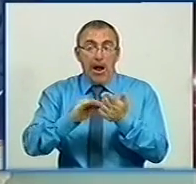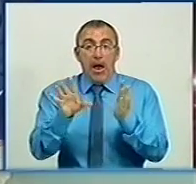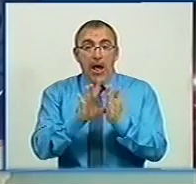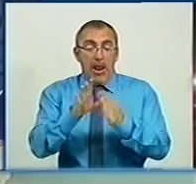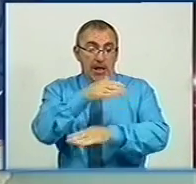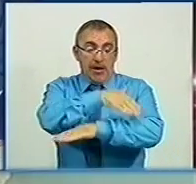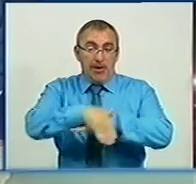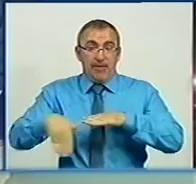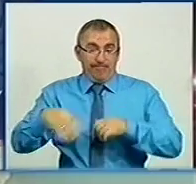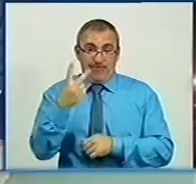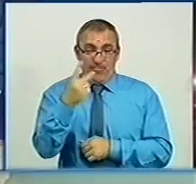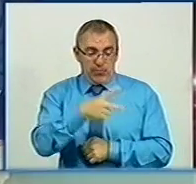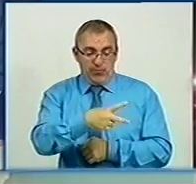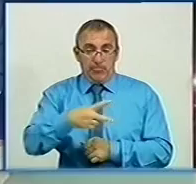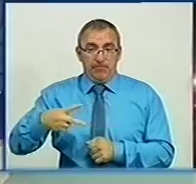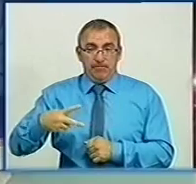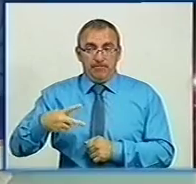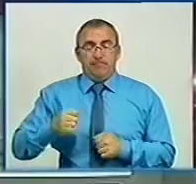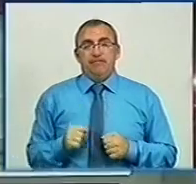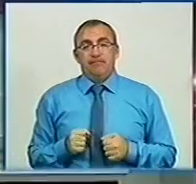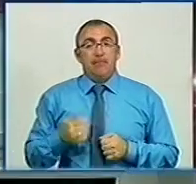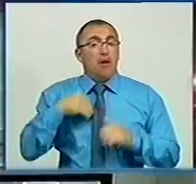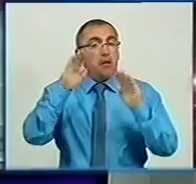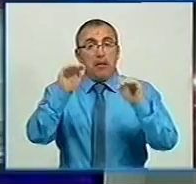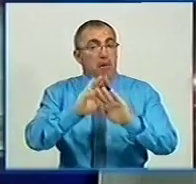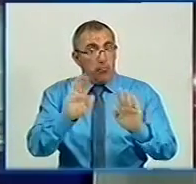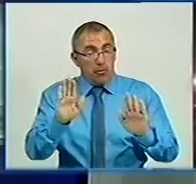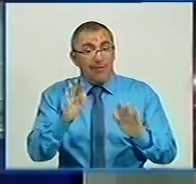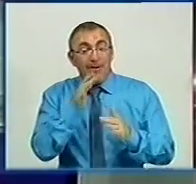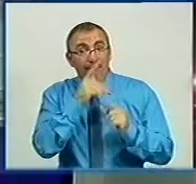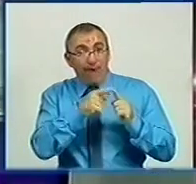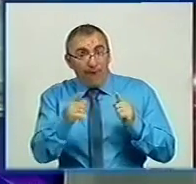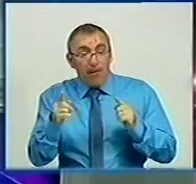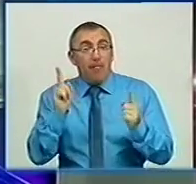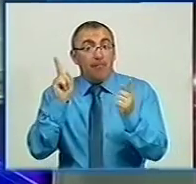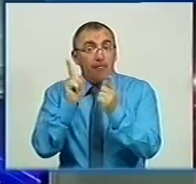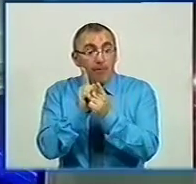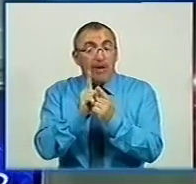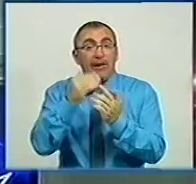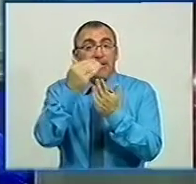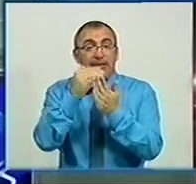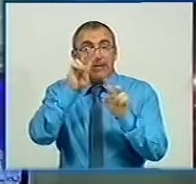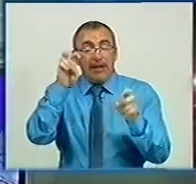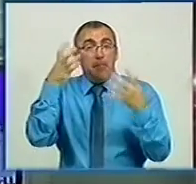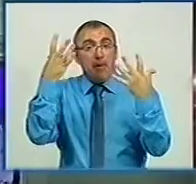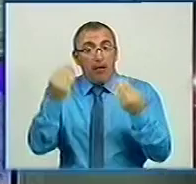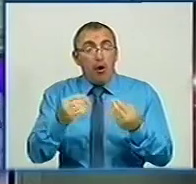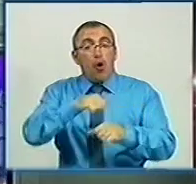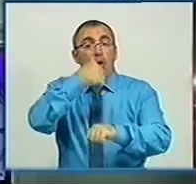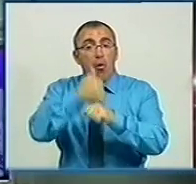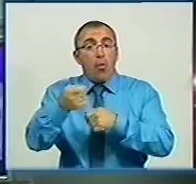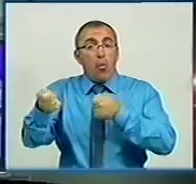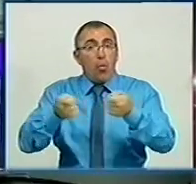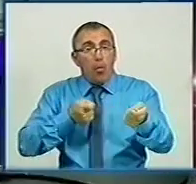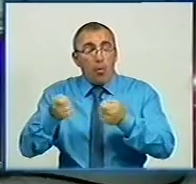електронну адресу dzdn.usovachka.ukr.net. А я з вами не прощаюся. За декілька хвилин ми побачимося у програмі «Тема дня». буду говорити з начальником